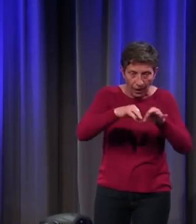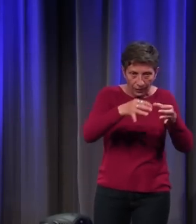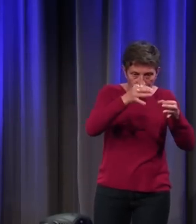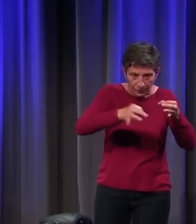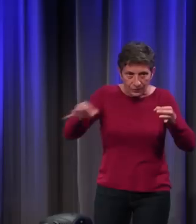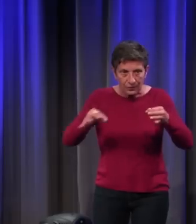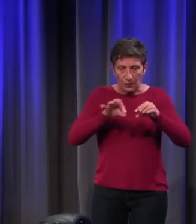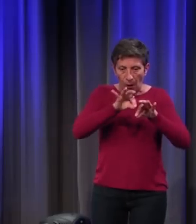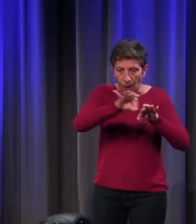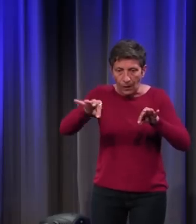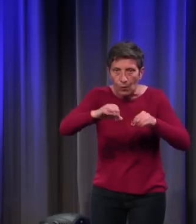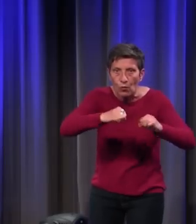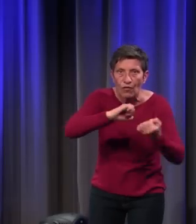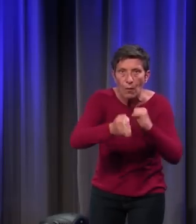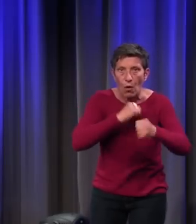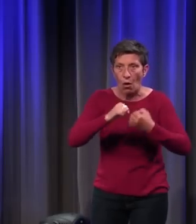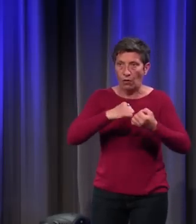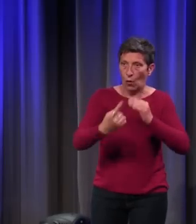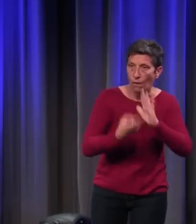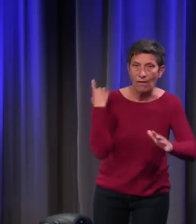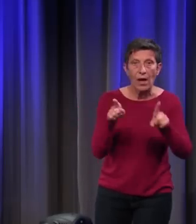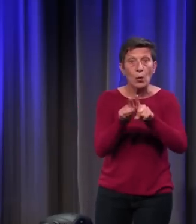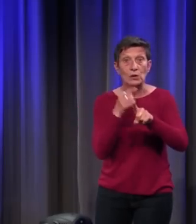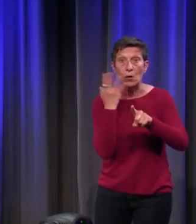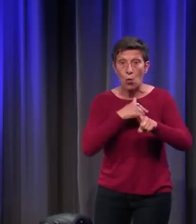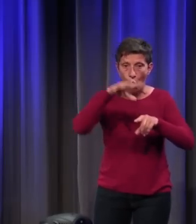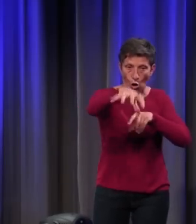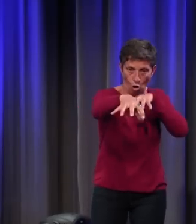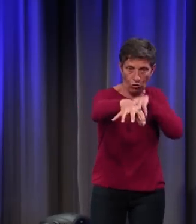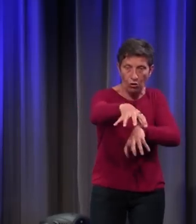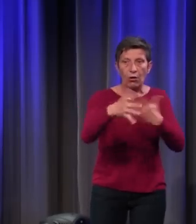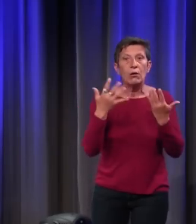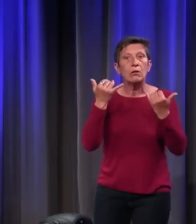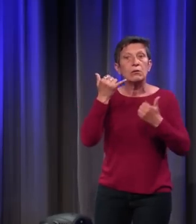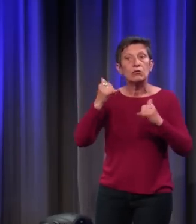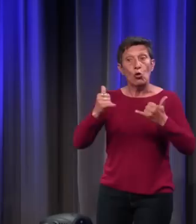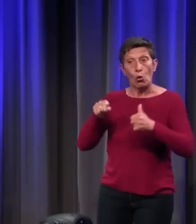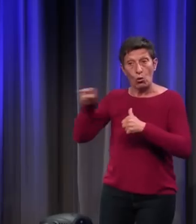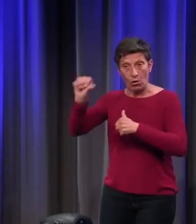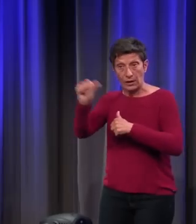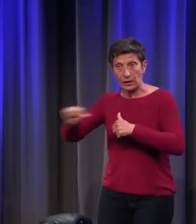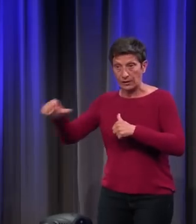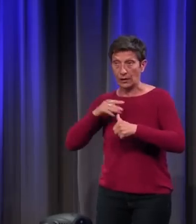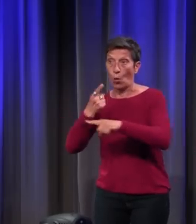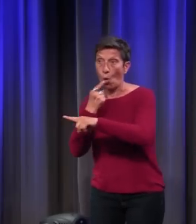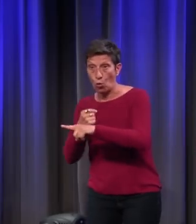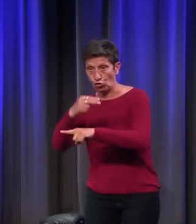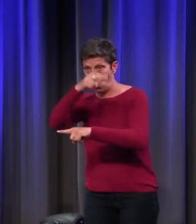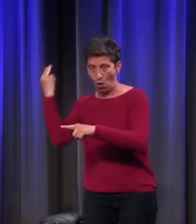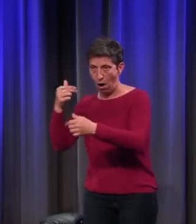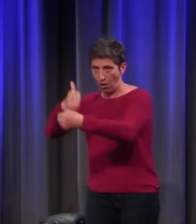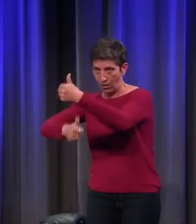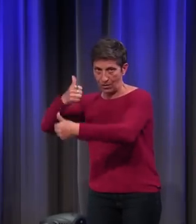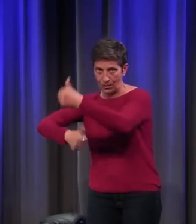la marche des pièces, la couleur de chaque camp. Dans le jeu asiatique, on oppose un camp rouge et un camp noir.